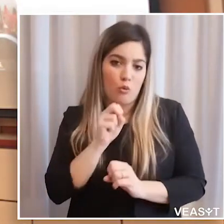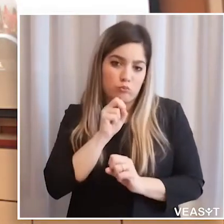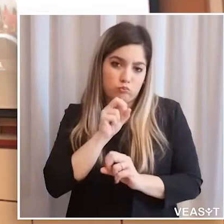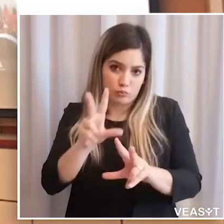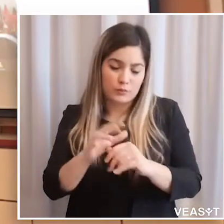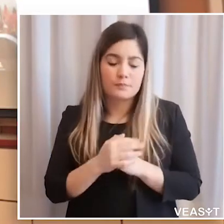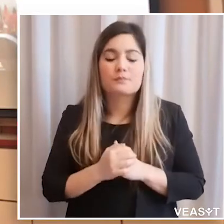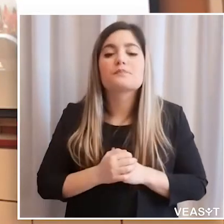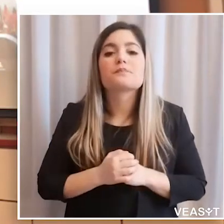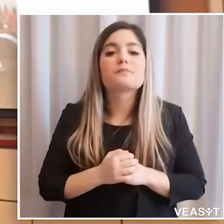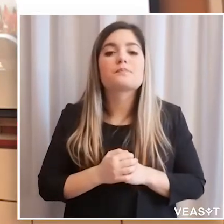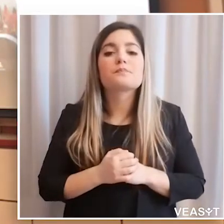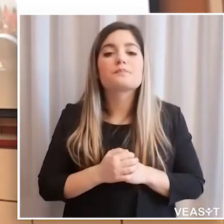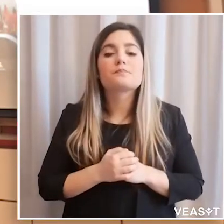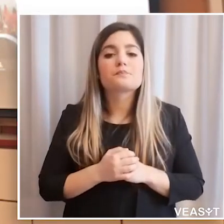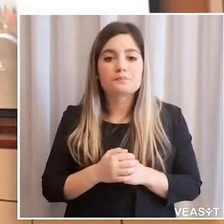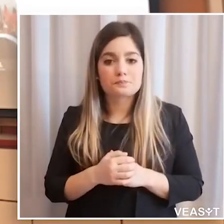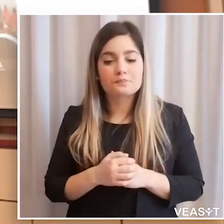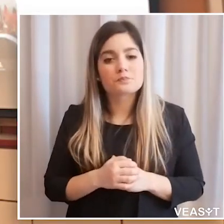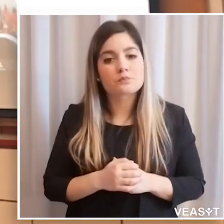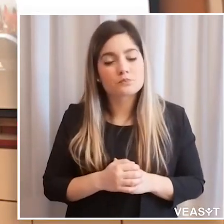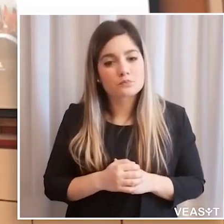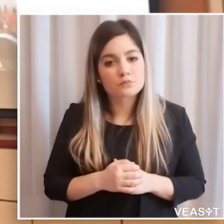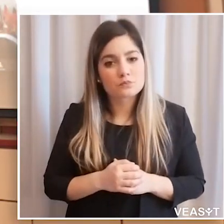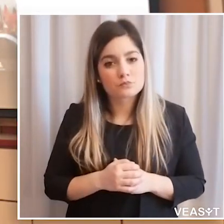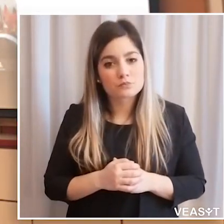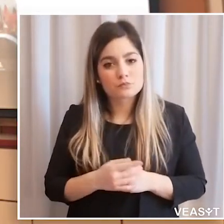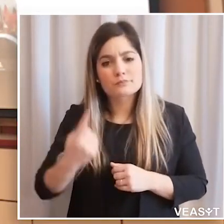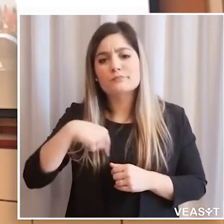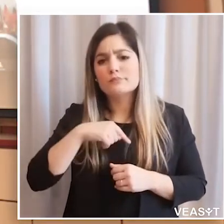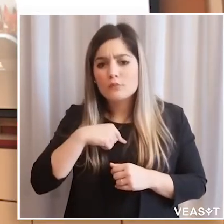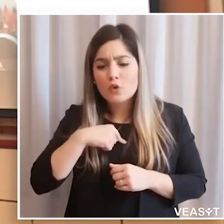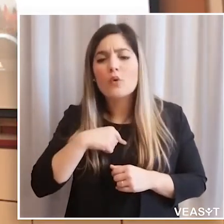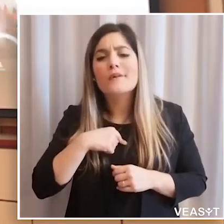parlare, mi sembrava giusto segnalare,